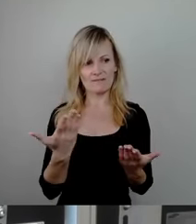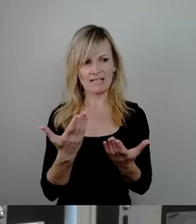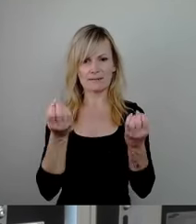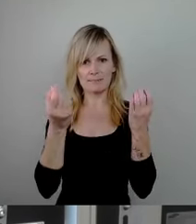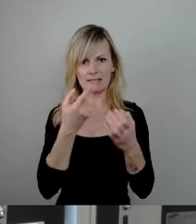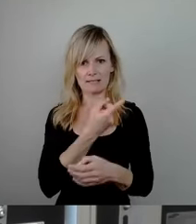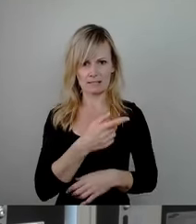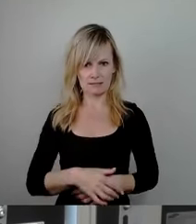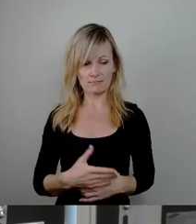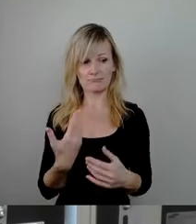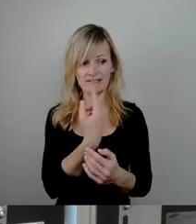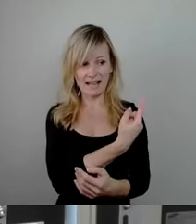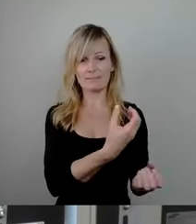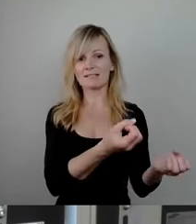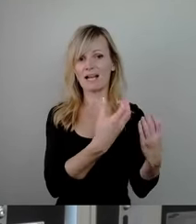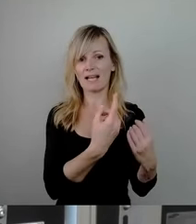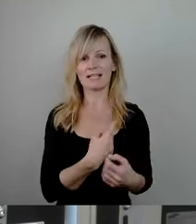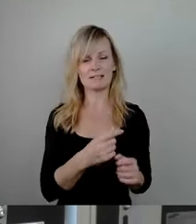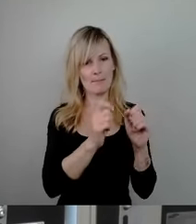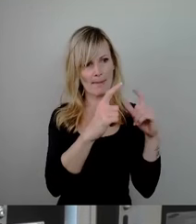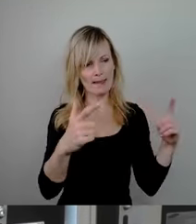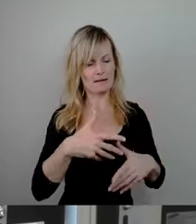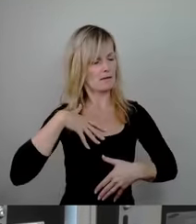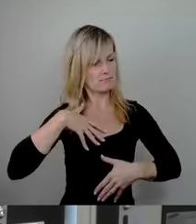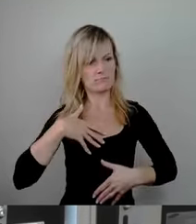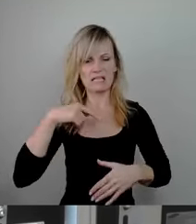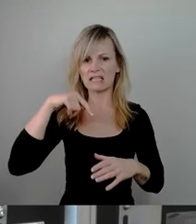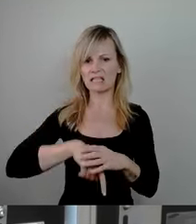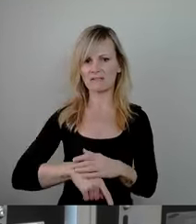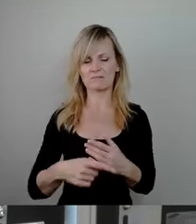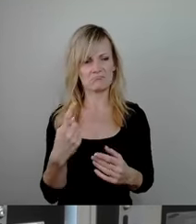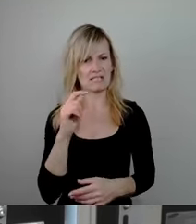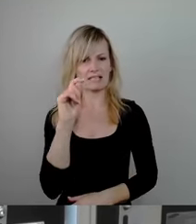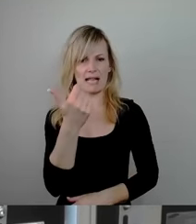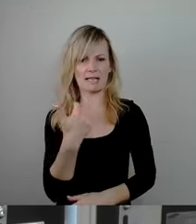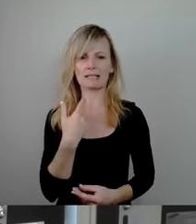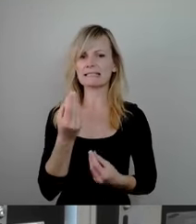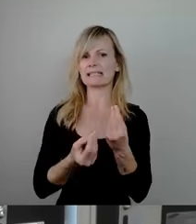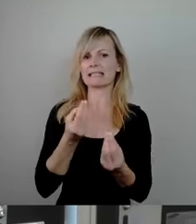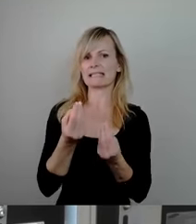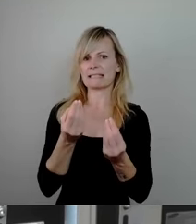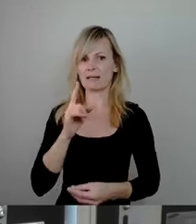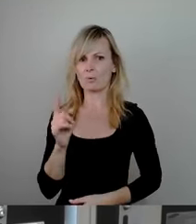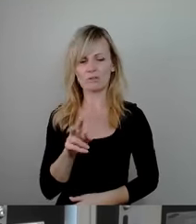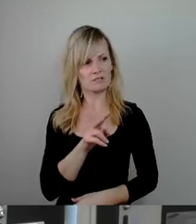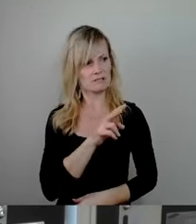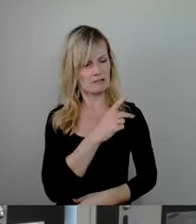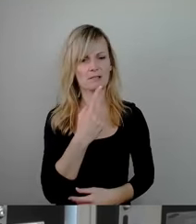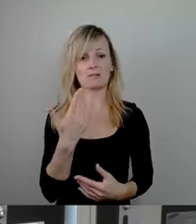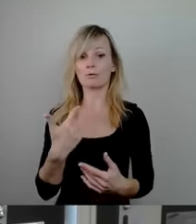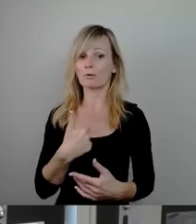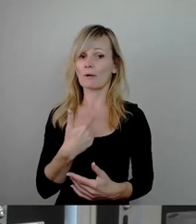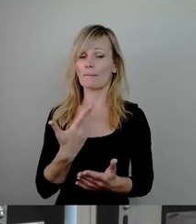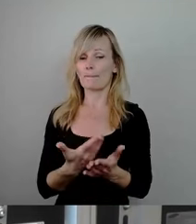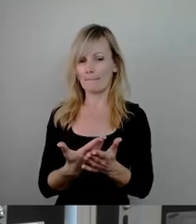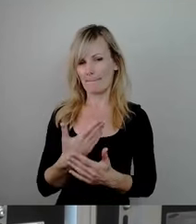selbsterklärenden und vereinnahmten Bilder sind selten. Man sollte sie genießen. Das führt uns zu meinem durch und durch